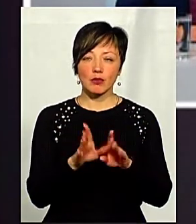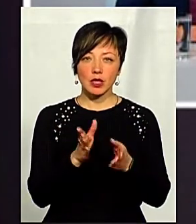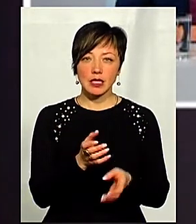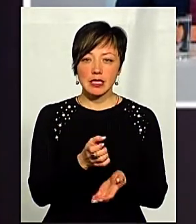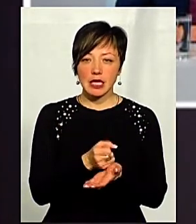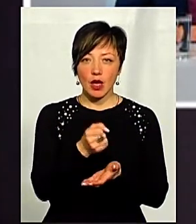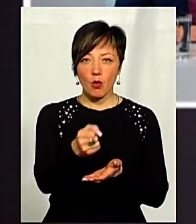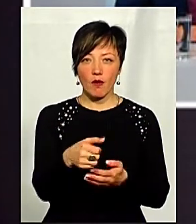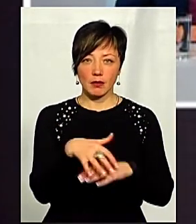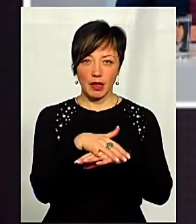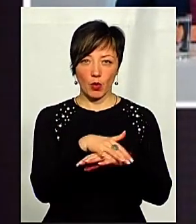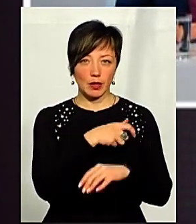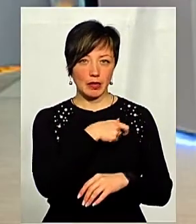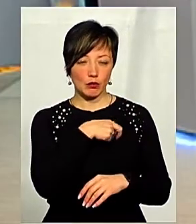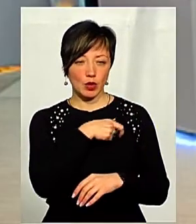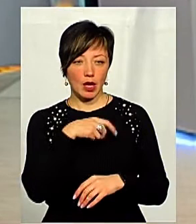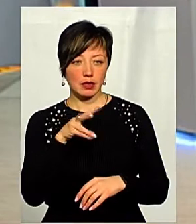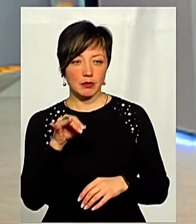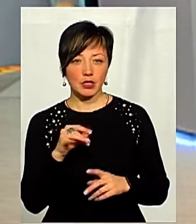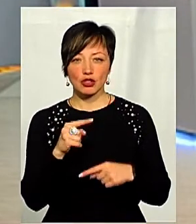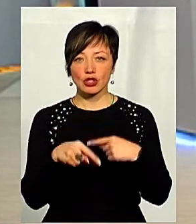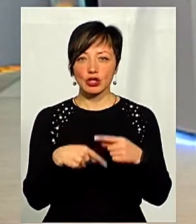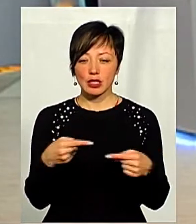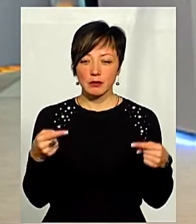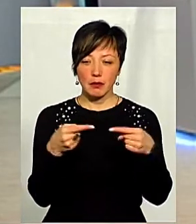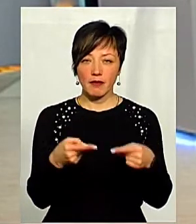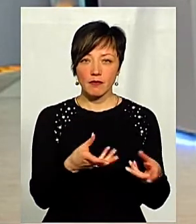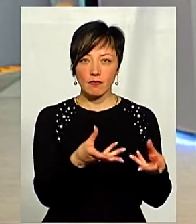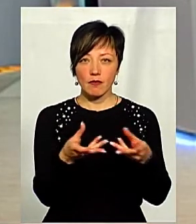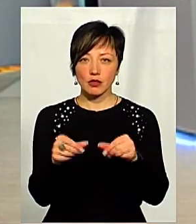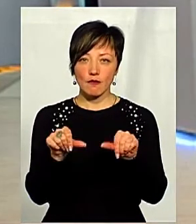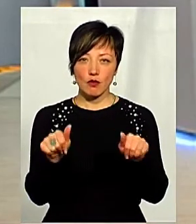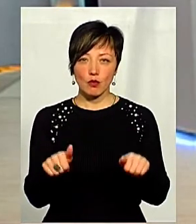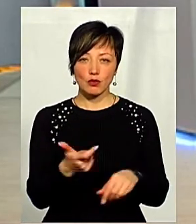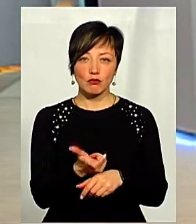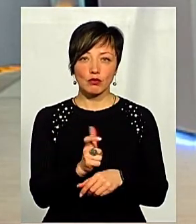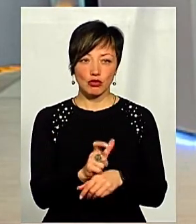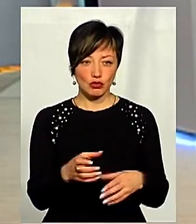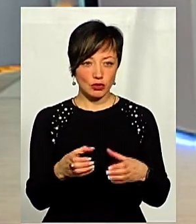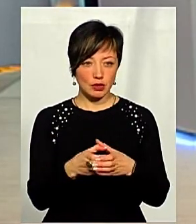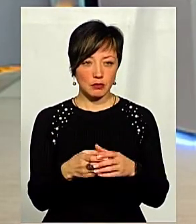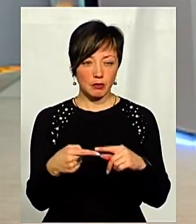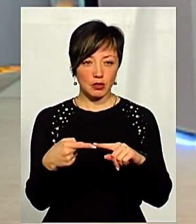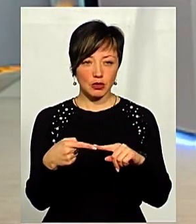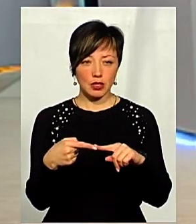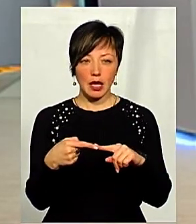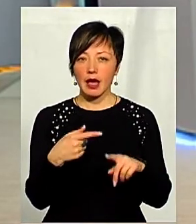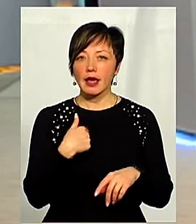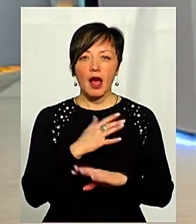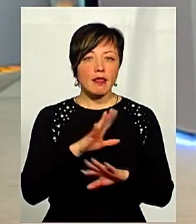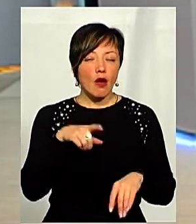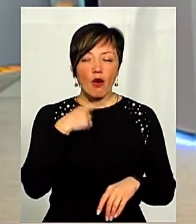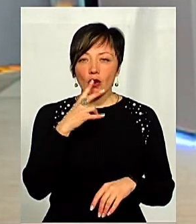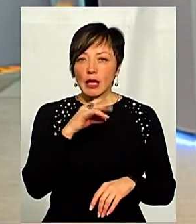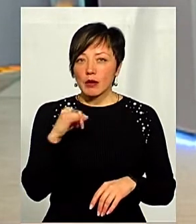інспіровані певними народними депутатами, і які через певні важелі формують більшість цій громадській раді. Це перше. Я не говорю зараз про